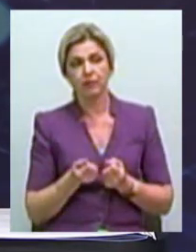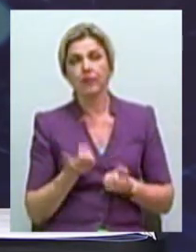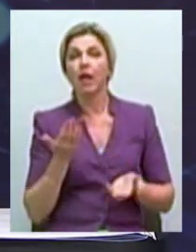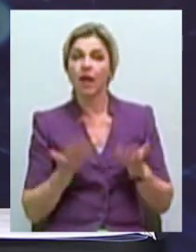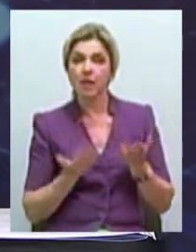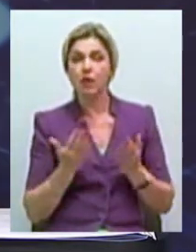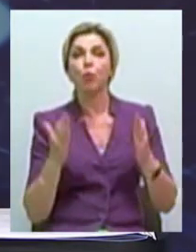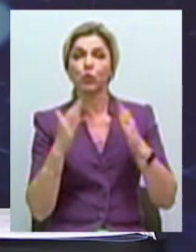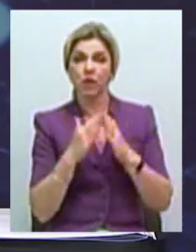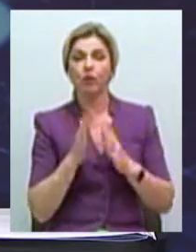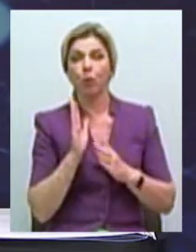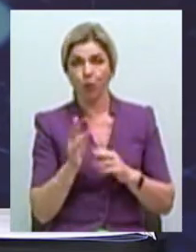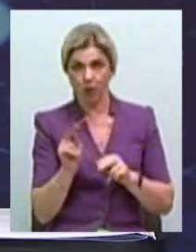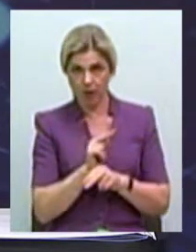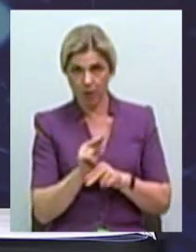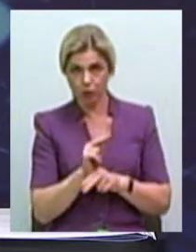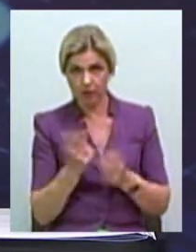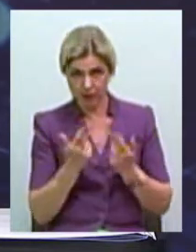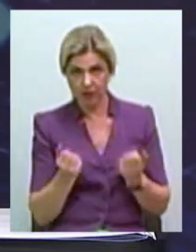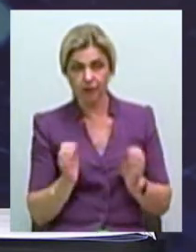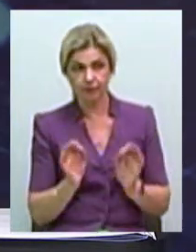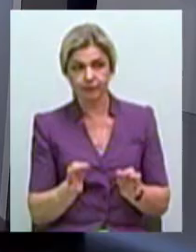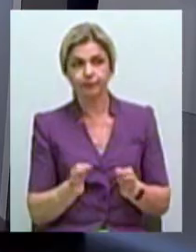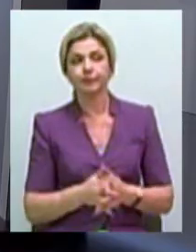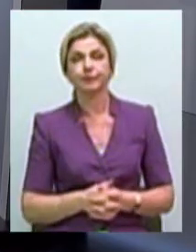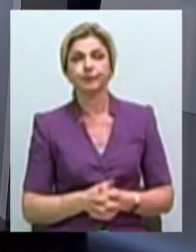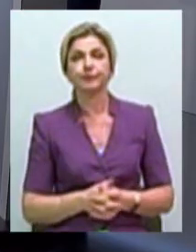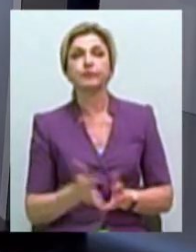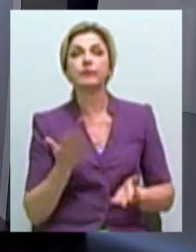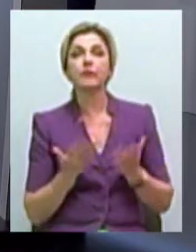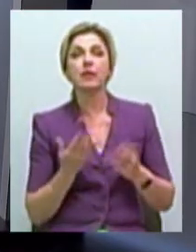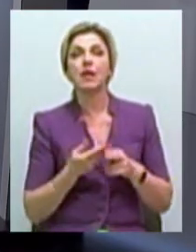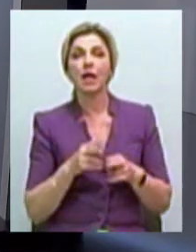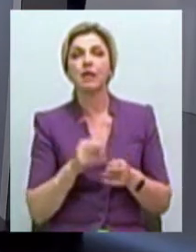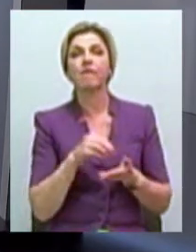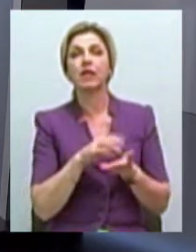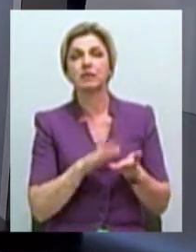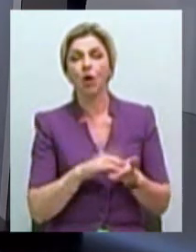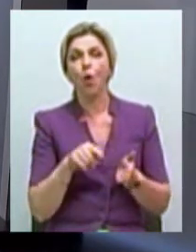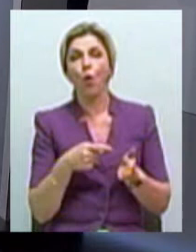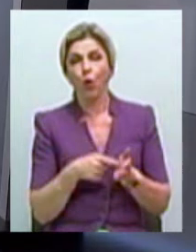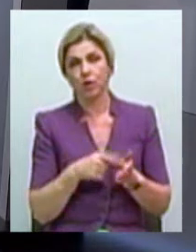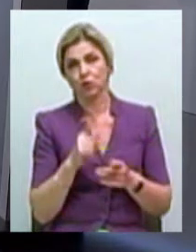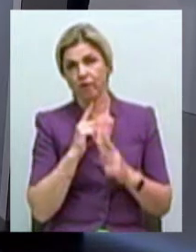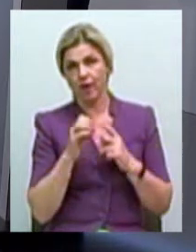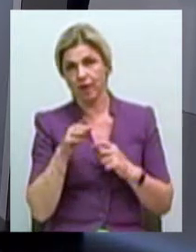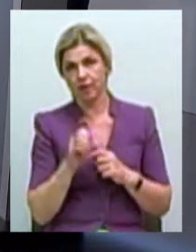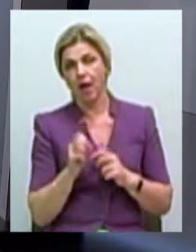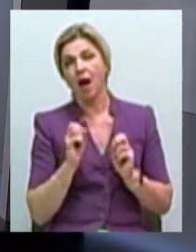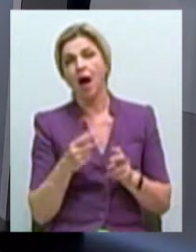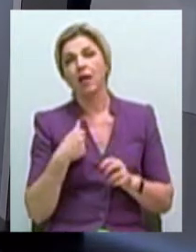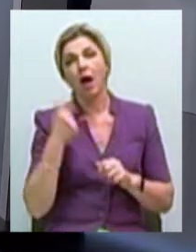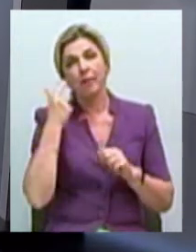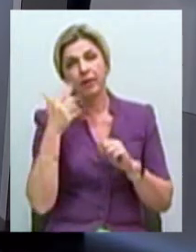якщо будівля буде відремонтована, так? Ну, опять-таки, якщо це зафіксувано в рішенні міського совєта. Наскільки я розумію,